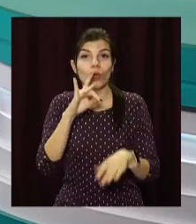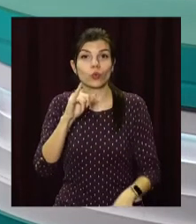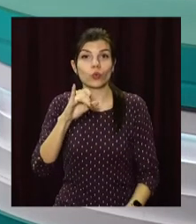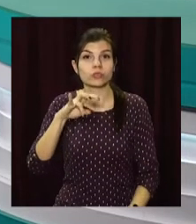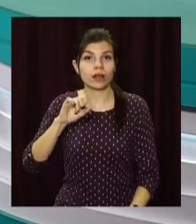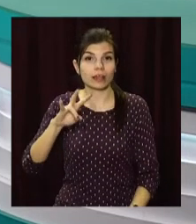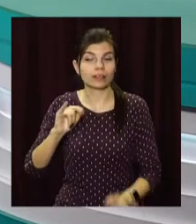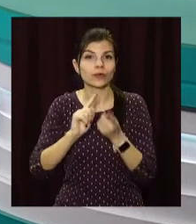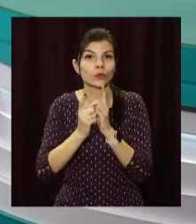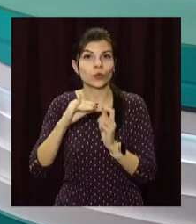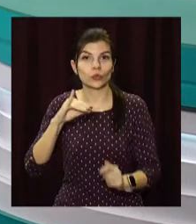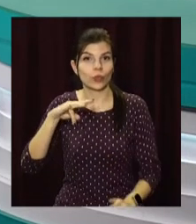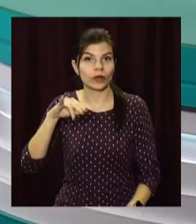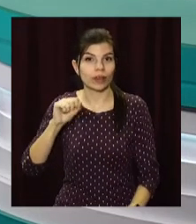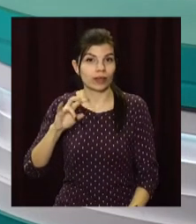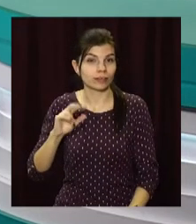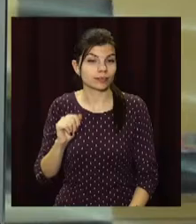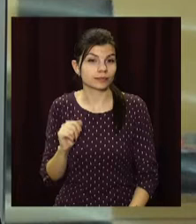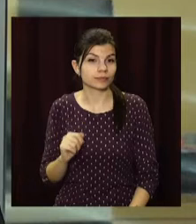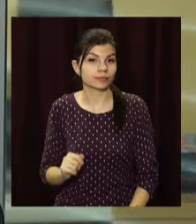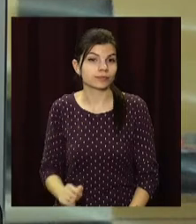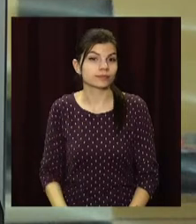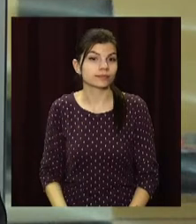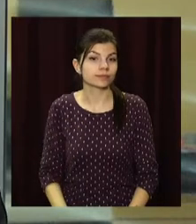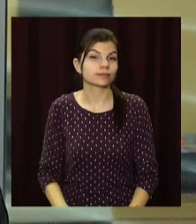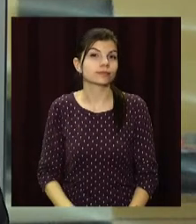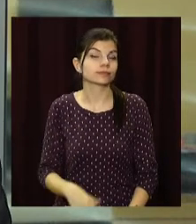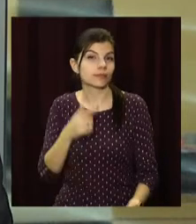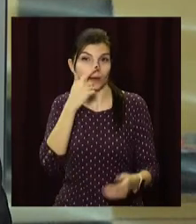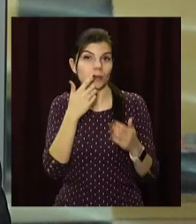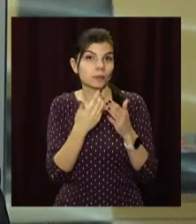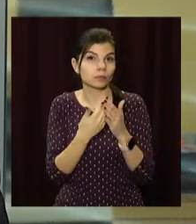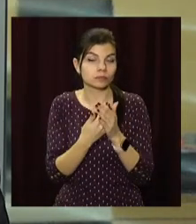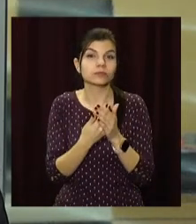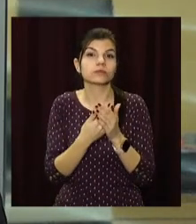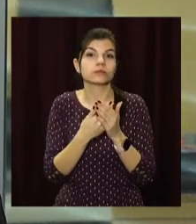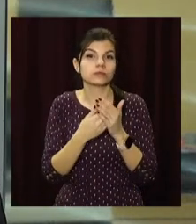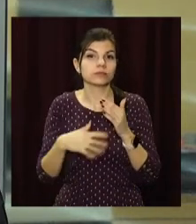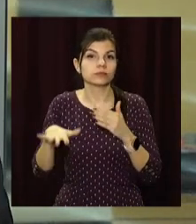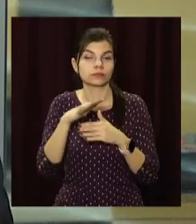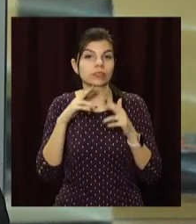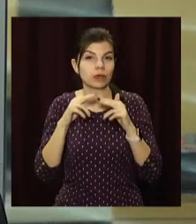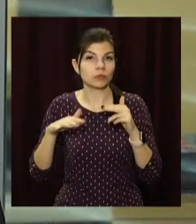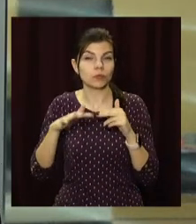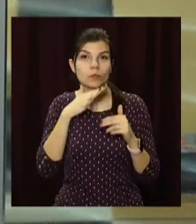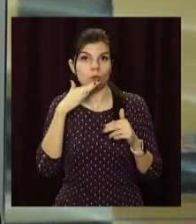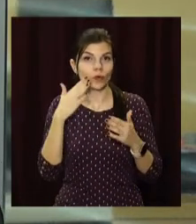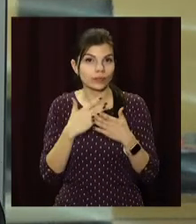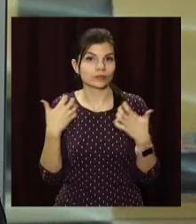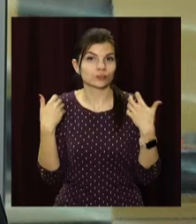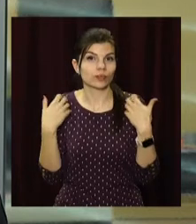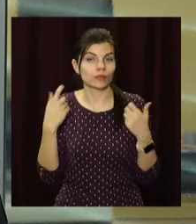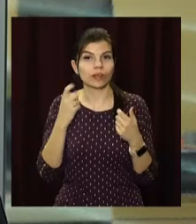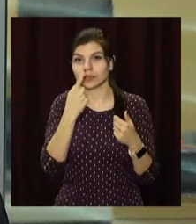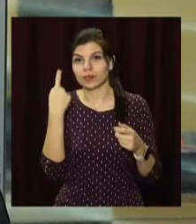сурдоперекладачка Юліана Пуговкіна. Майже півтисячі жителів Дніпропетровщини подолали коронавірус за